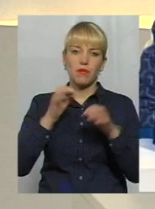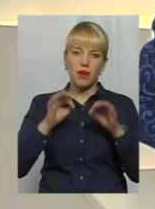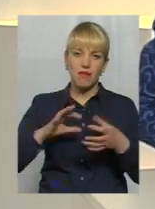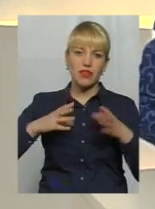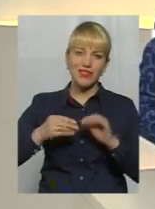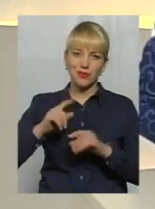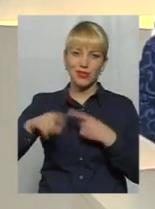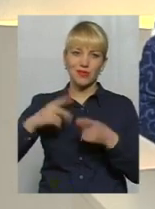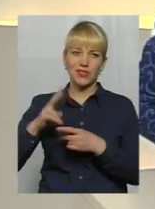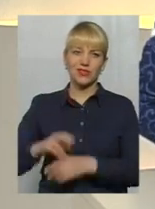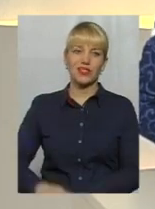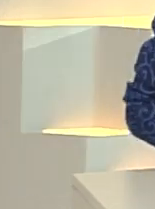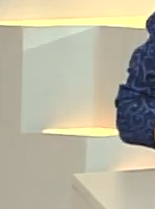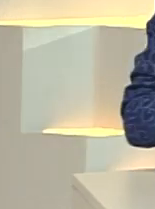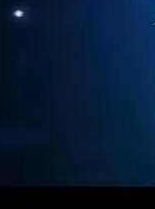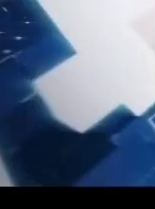Побачимось.